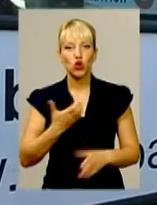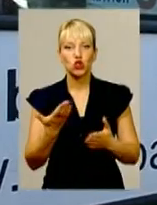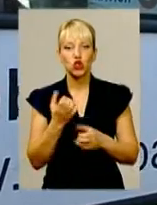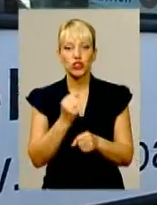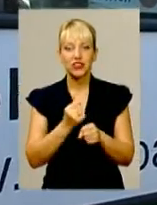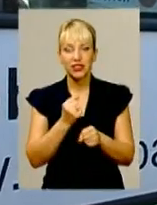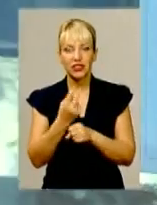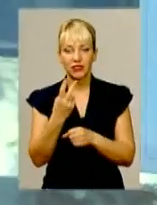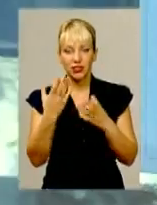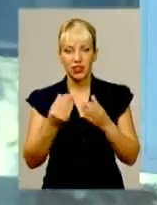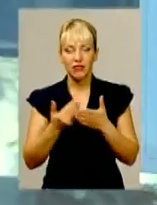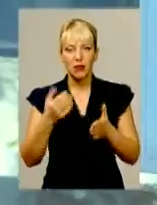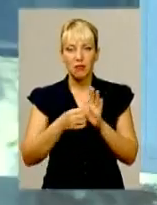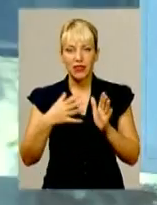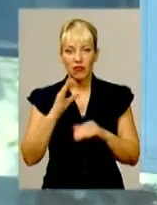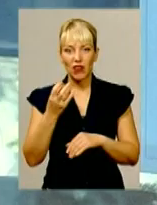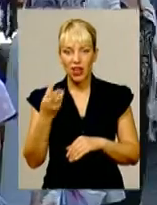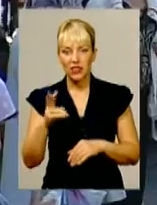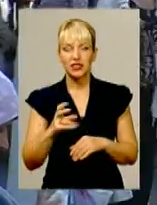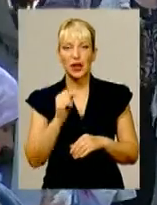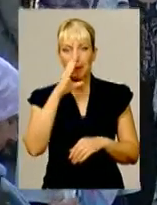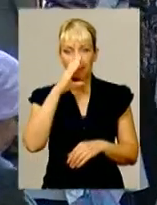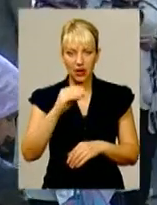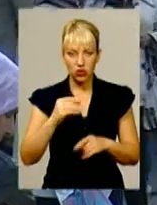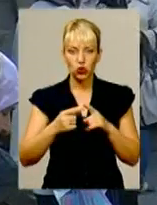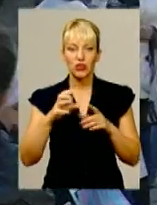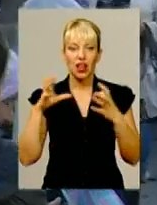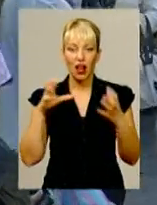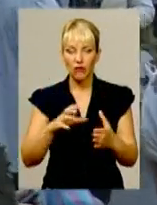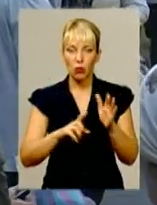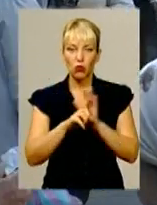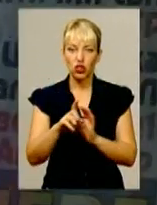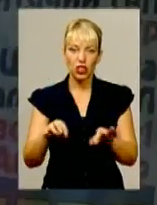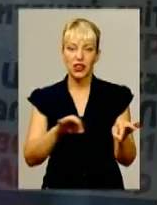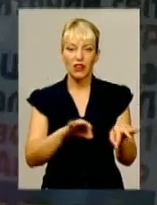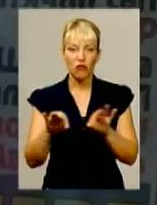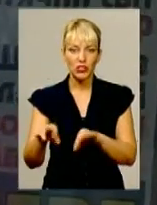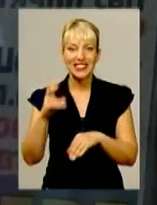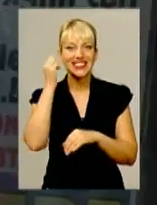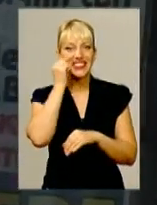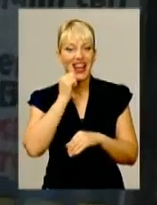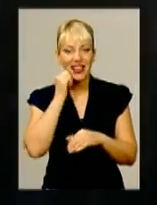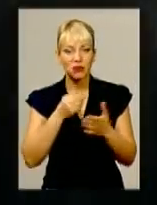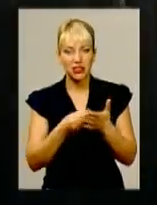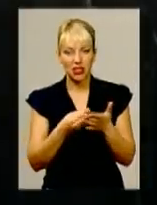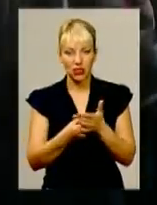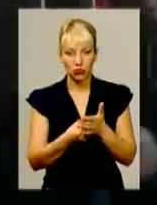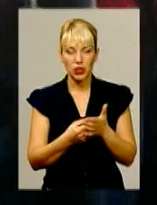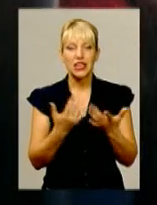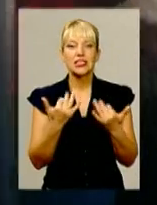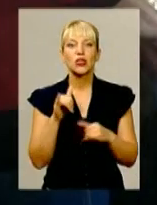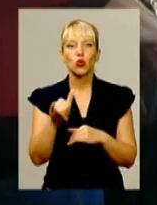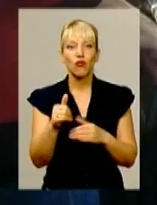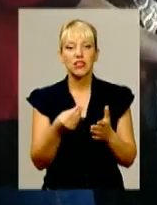Від 15 вересня маршрутки та автобуси у Хмельницькому почали возити пасажирів за старими новими тарифами. Сьогодні, будь ласка, скільки вас